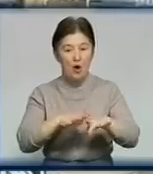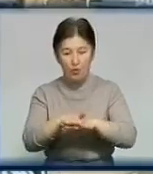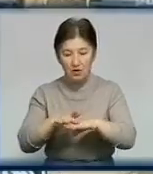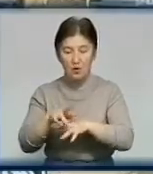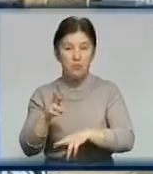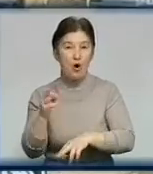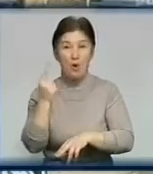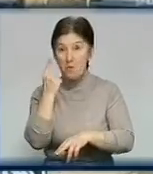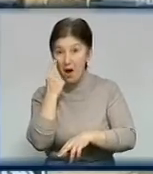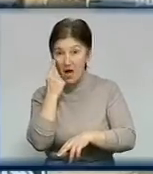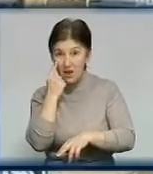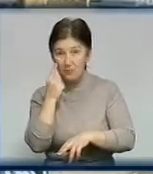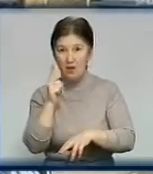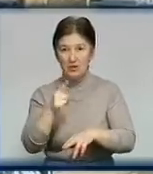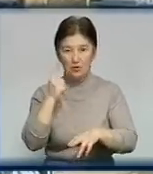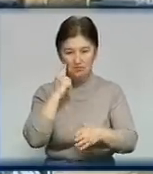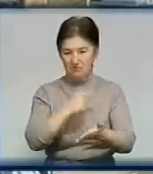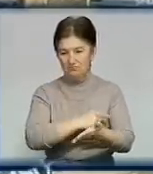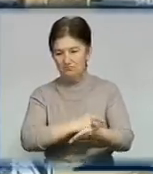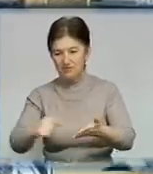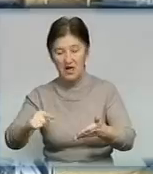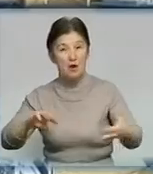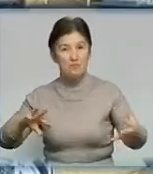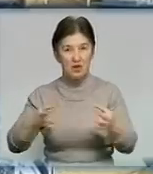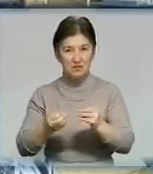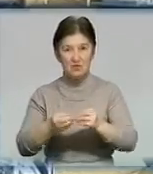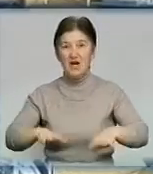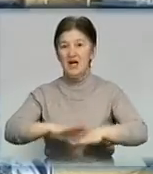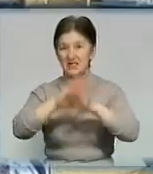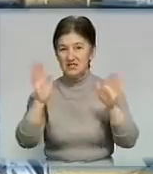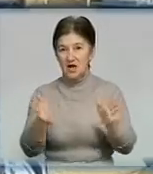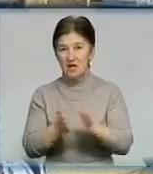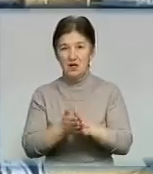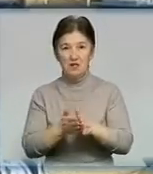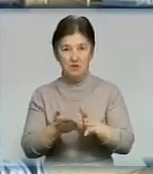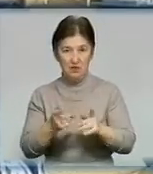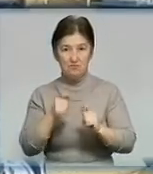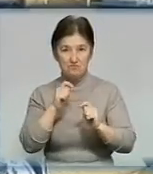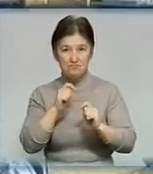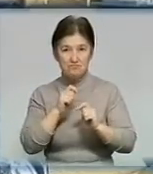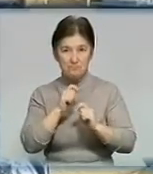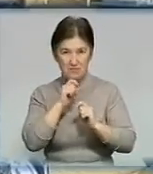балам, і тоді подвоються підсумки. Ну і загальна презентація не мала значення для того,